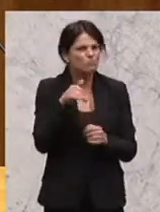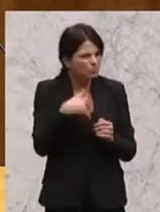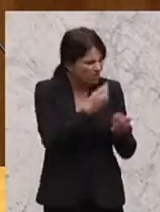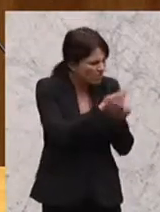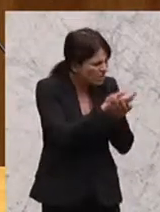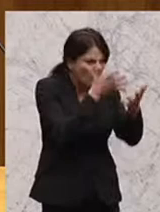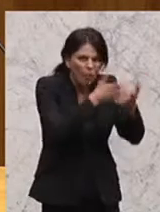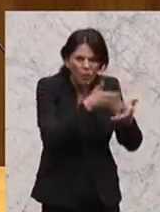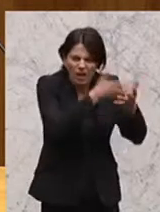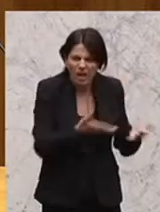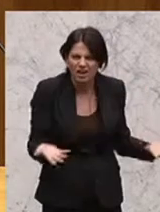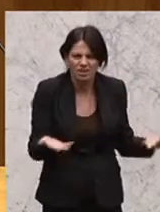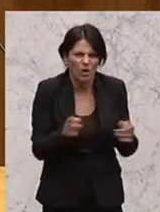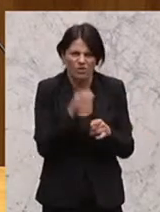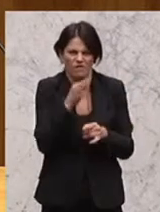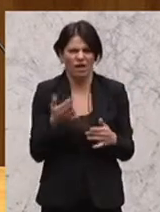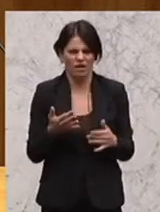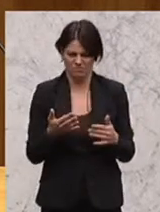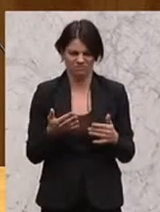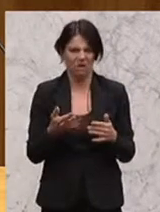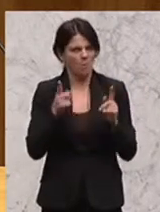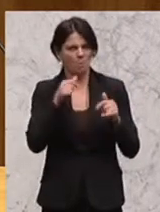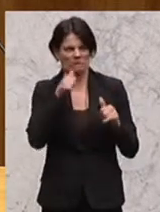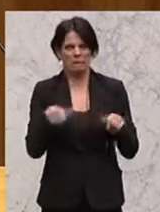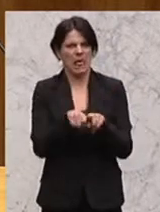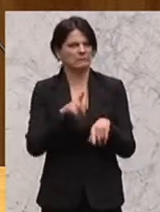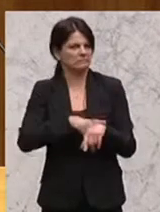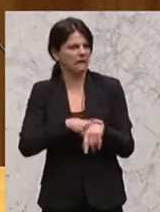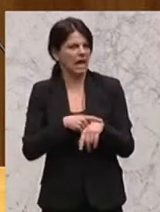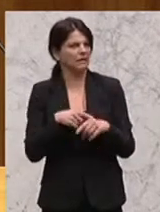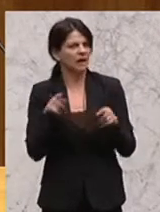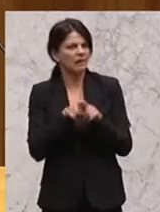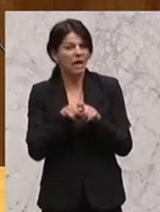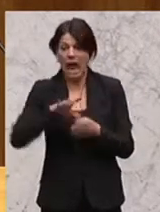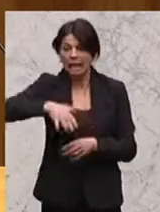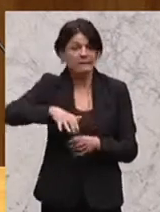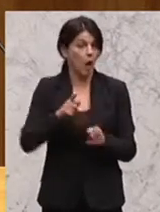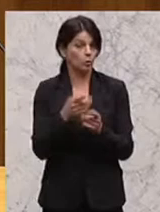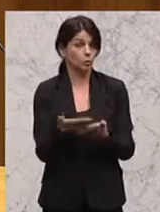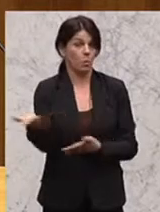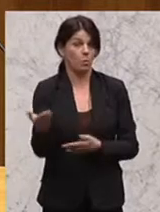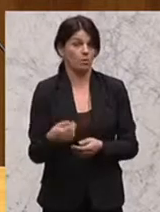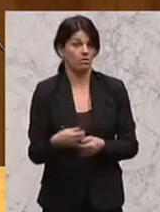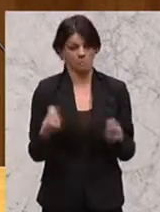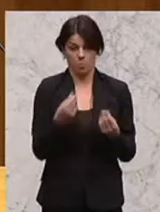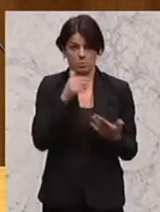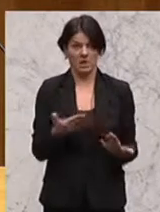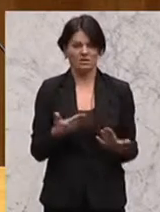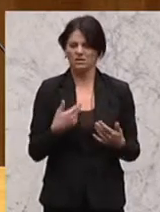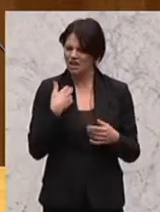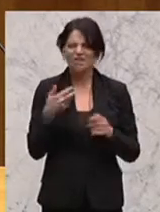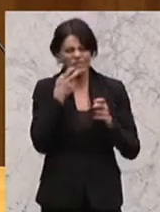Und die Frage, warum ist das dann nicht auch gleichzeitig in einem Casino so? Also hier wirklich die konkrete